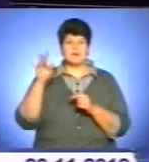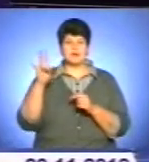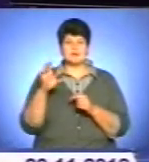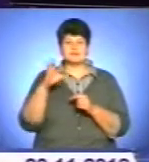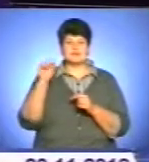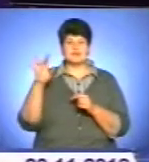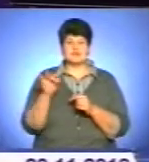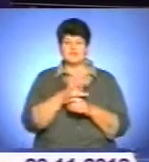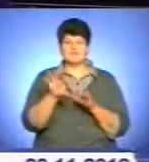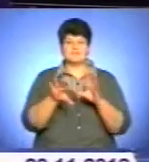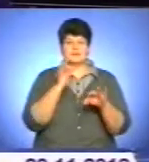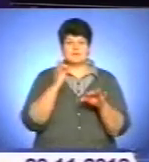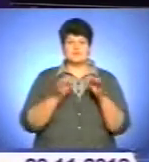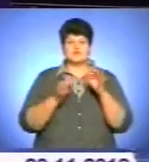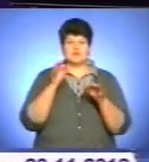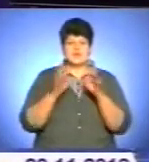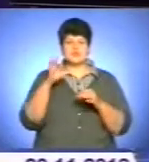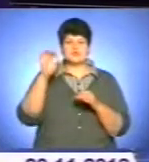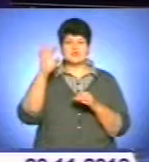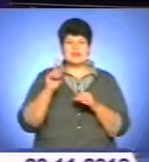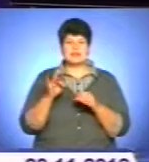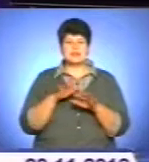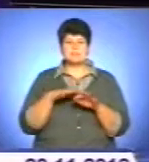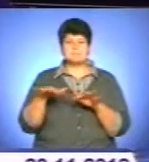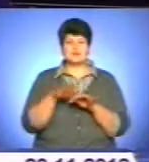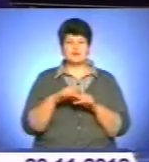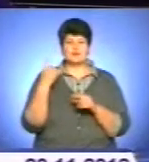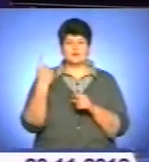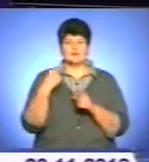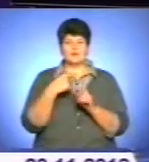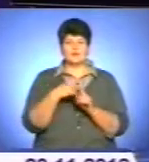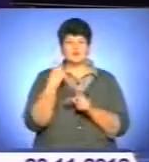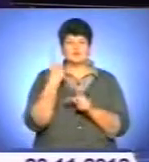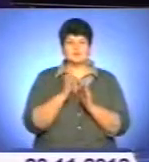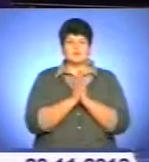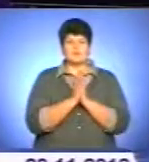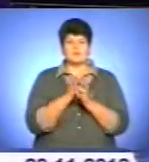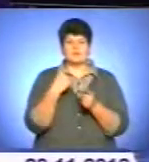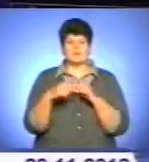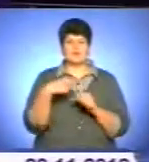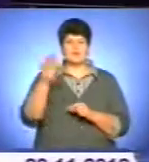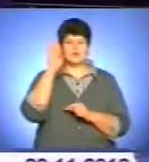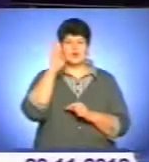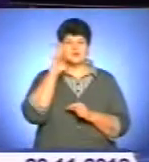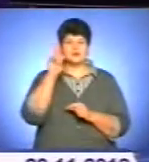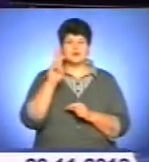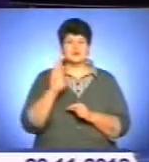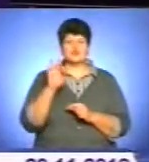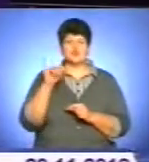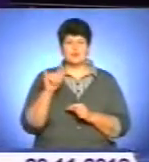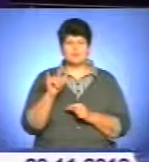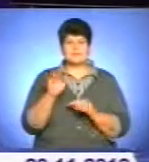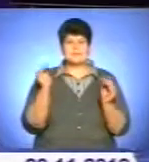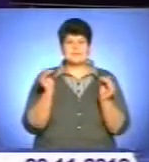жоден суддя, а соціальні мережі та сайт каналу «Один плюс один» переповнені проханнями повернути хлопця на шоу. Маленький